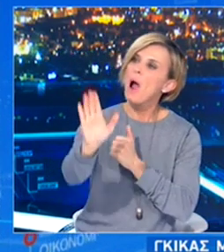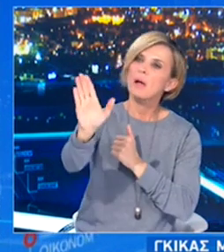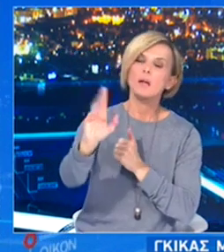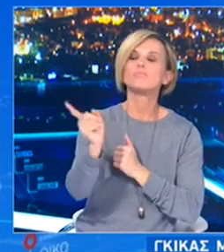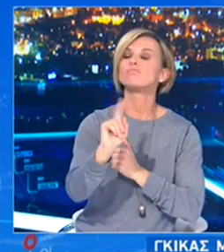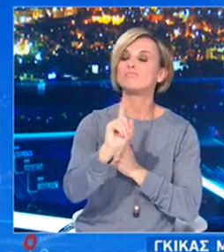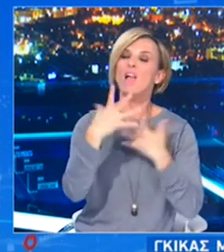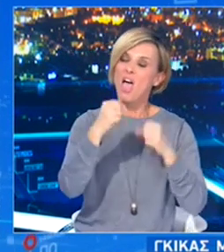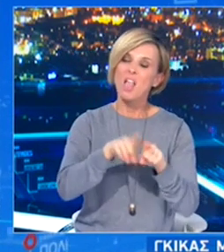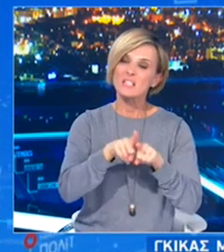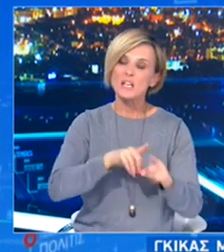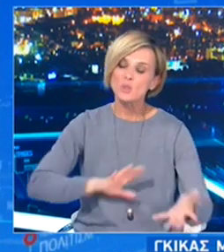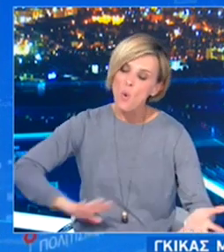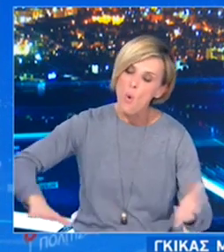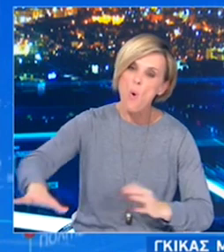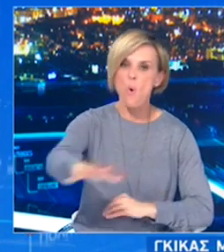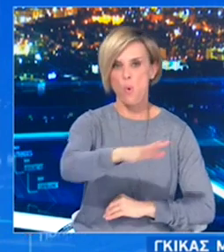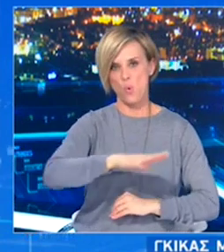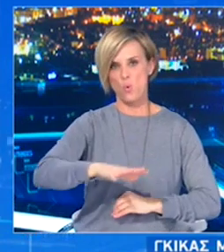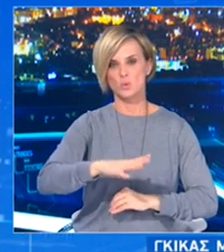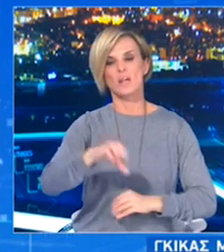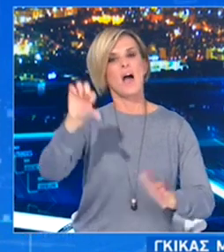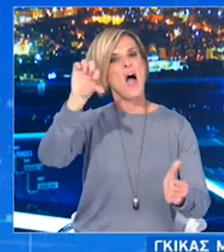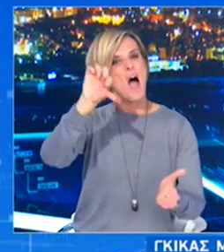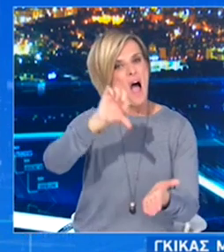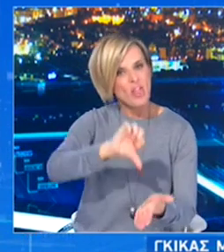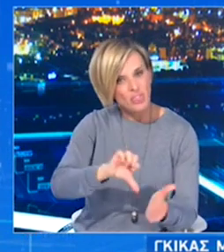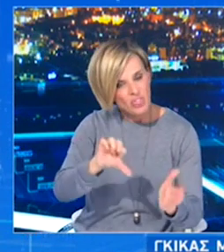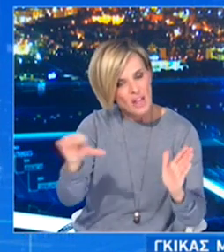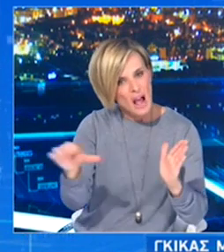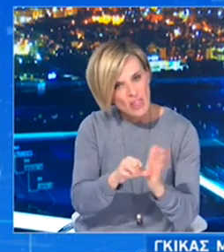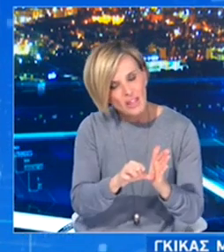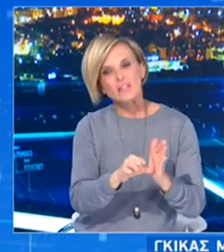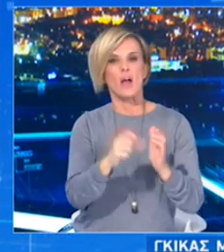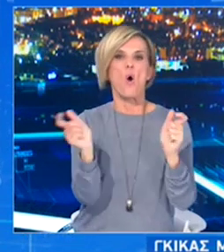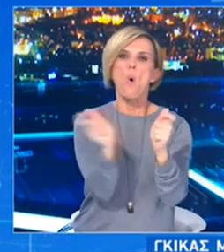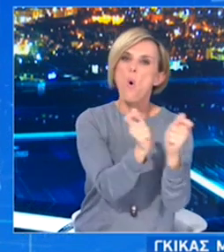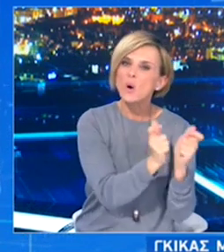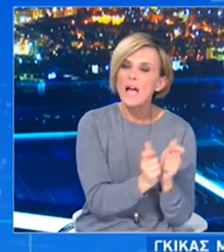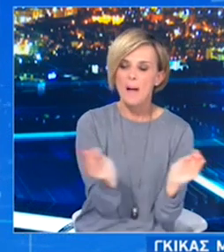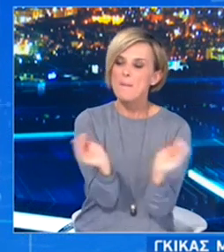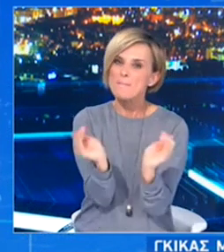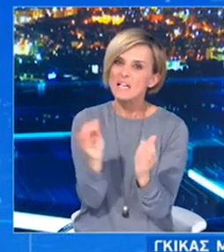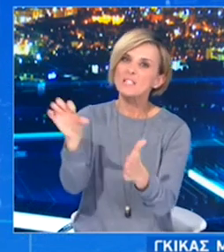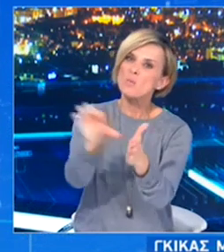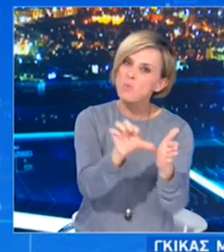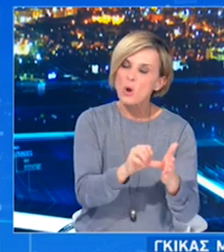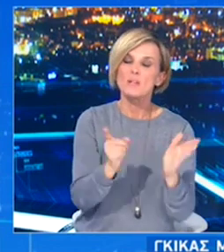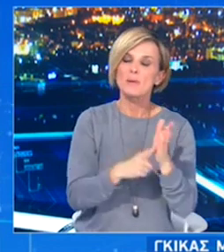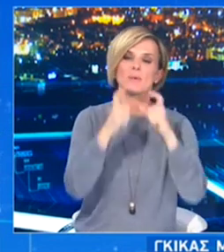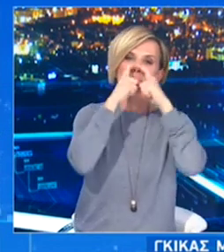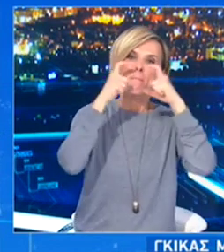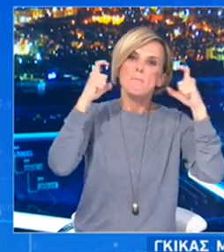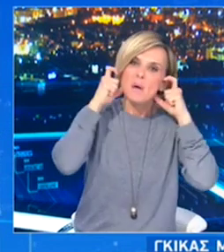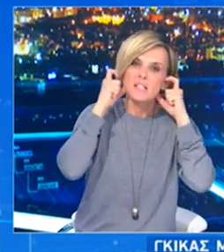Δυστυχώς ο ιός μας αφορά όλους αυτή τη στιγμή, περισσότερο από ποτέ. Να φοράμε τις μάσκες και να αποφεύγουμε τις μία απαραίτητες συναντήσεις με ανθρώπους που δεν